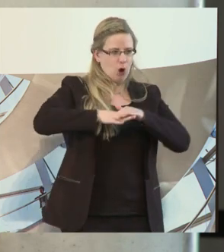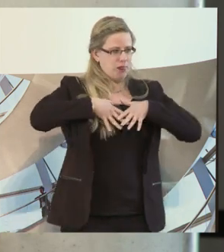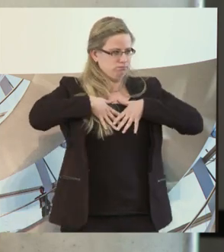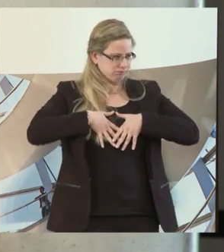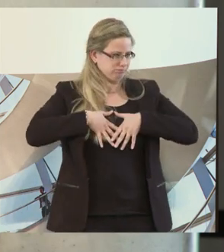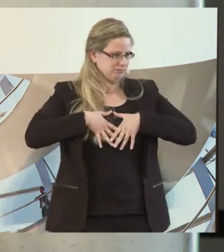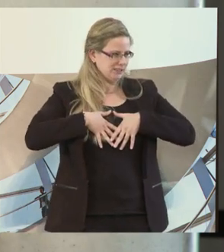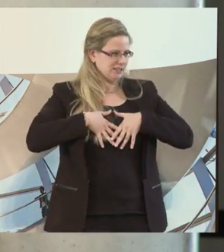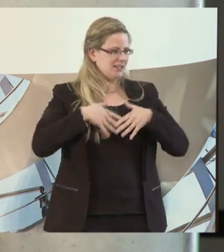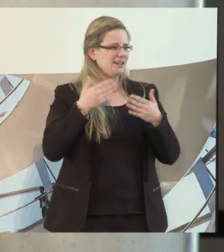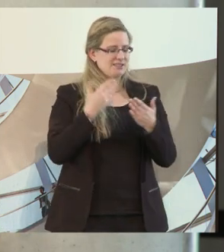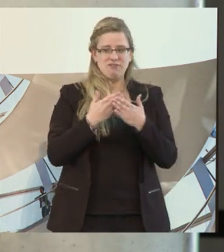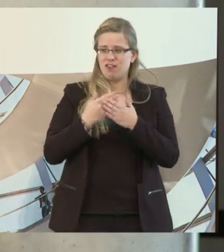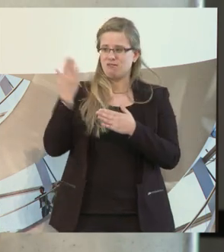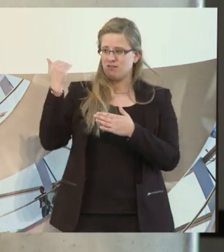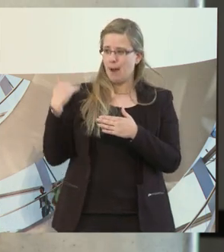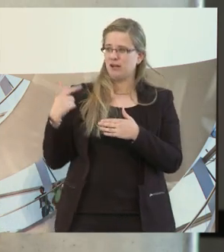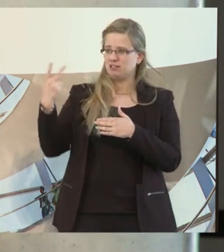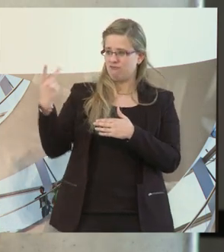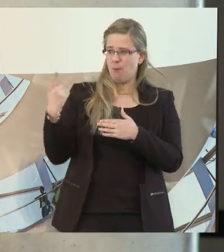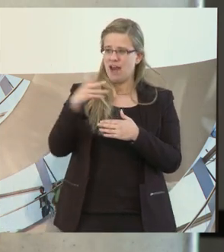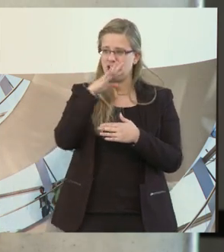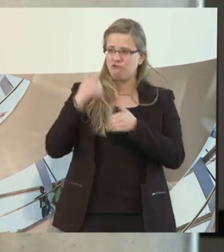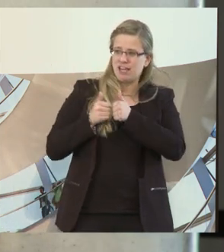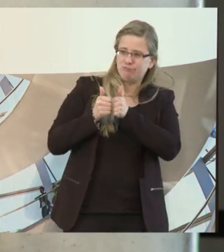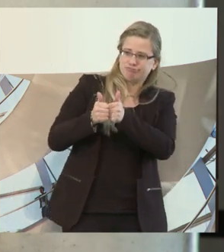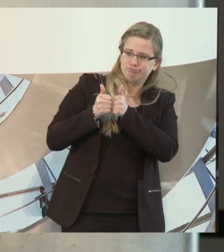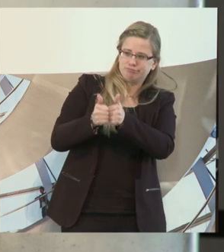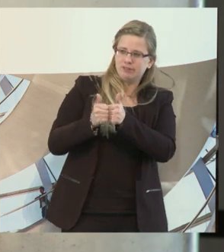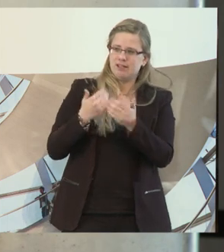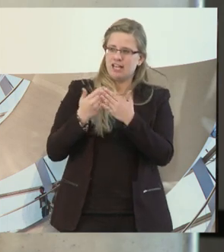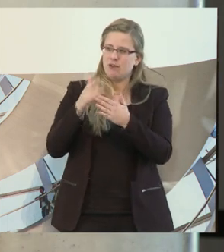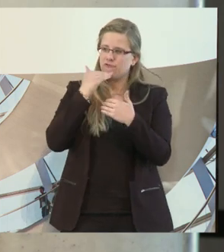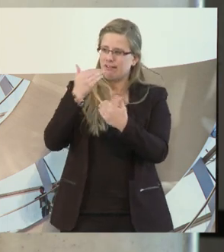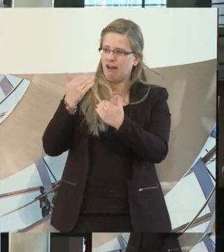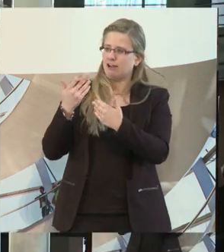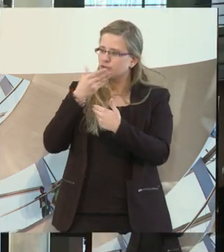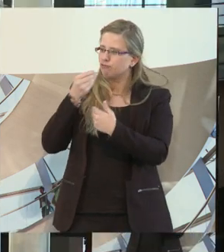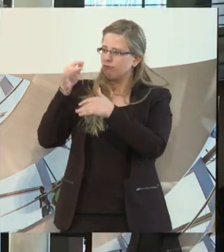und wir waren viel zusammen unterwegs. Ich möchte mich einfach an dieser Stelle dafür, Hubert, bei dir nochmal herzlich bedanken.